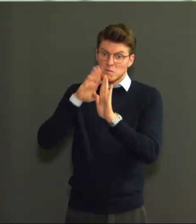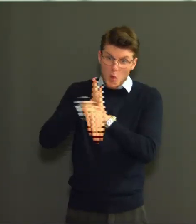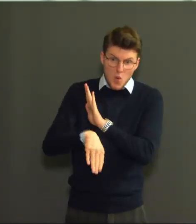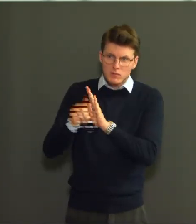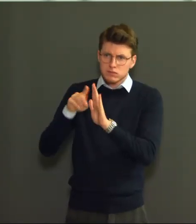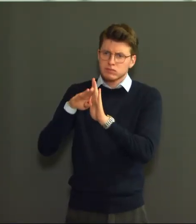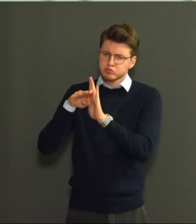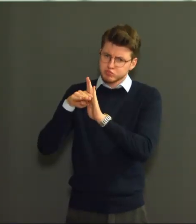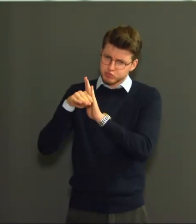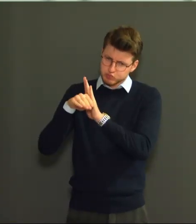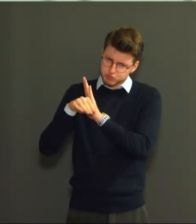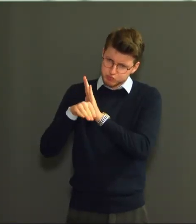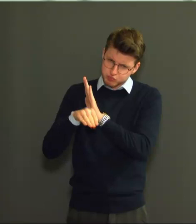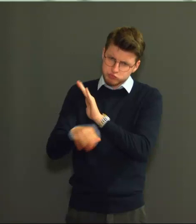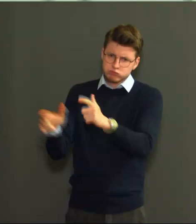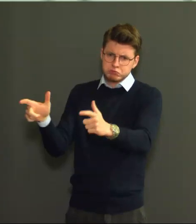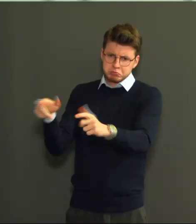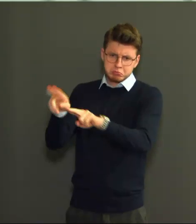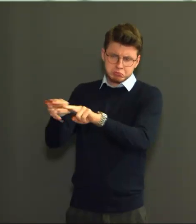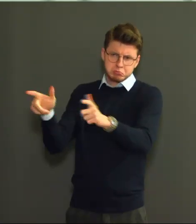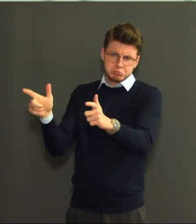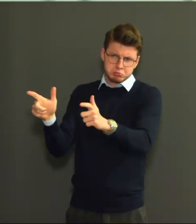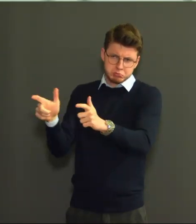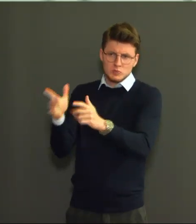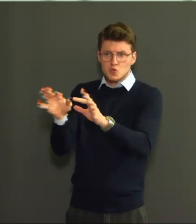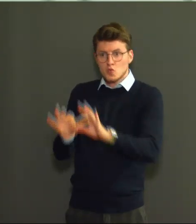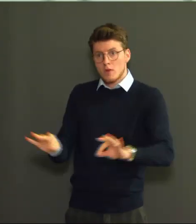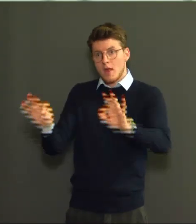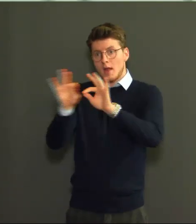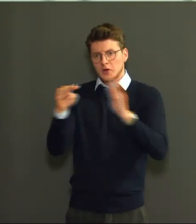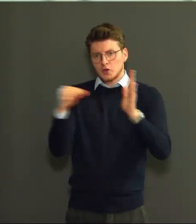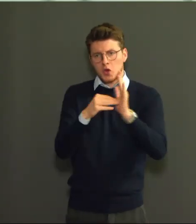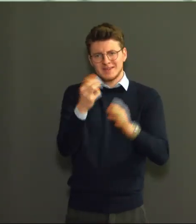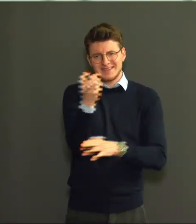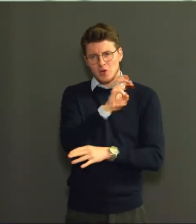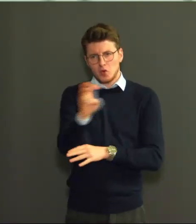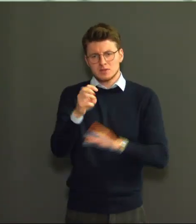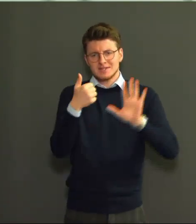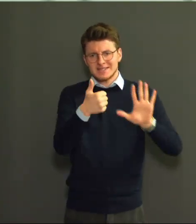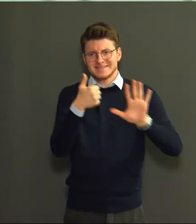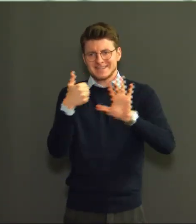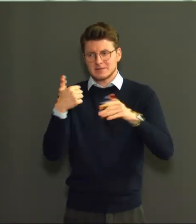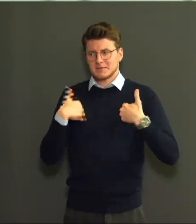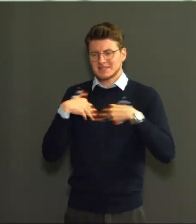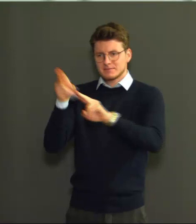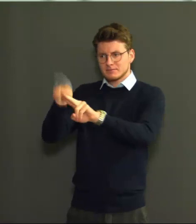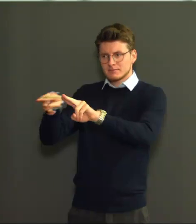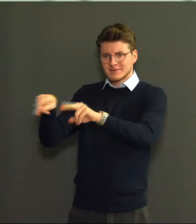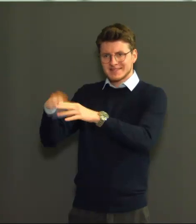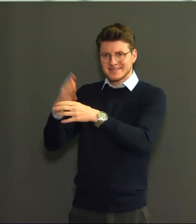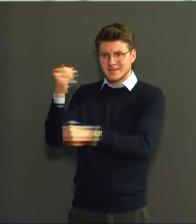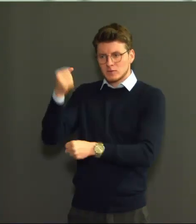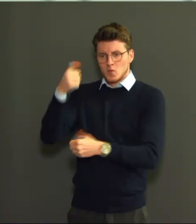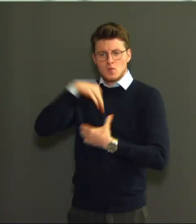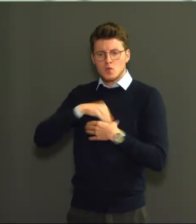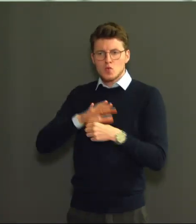Momenteel liggen er 1366 patiënten met COVID in de Belgische ziekenhuizen, waarvan